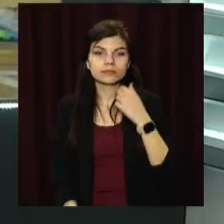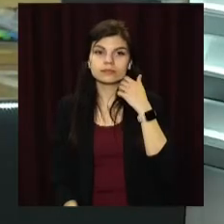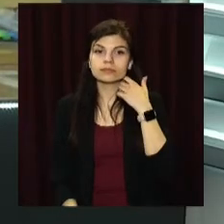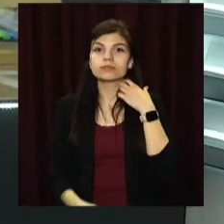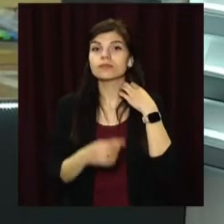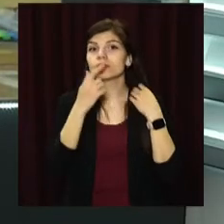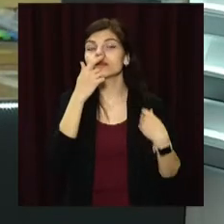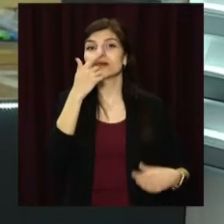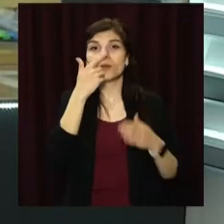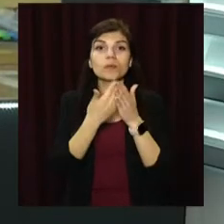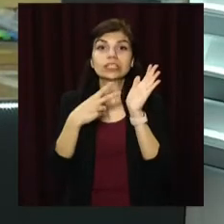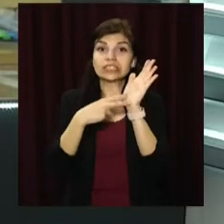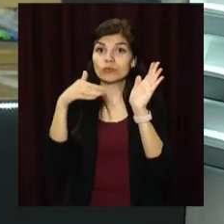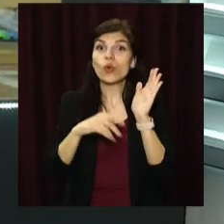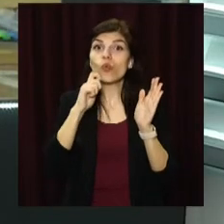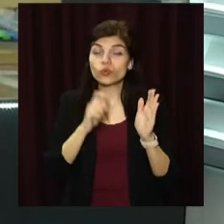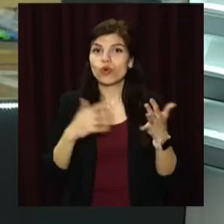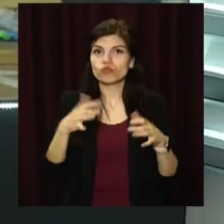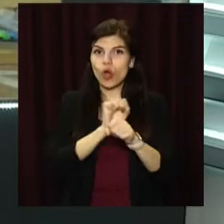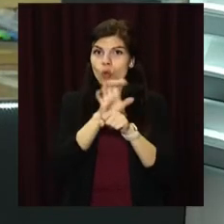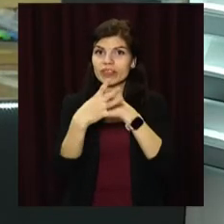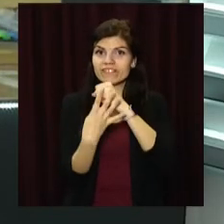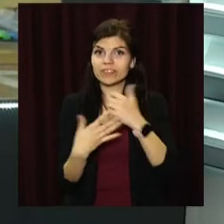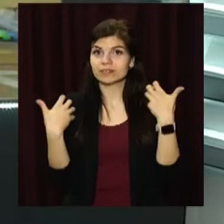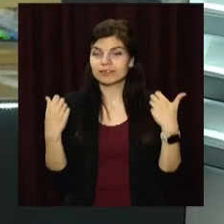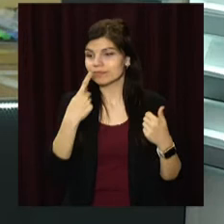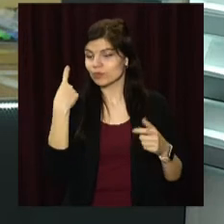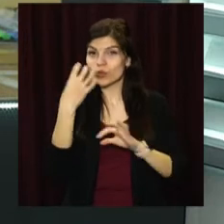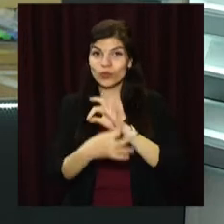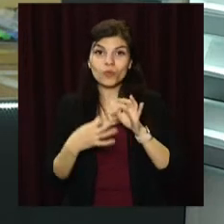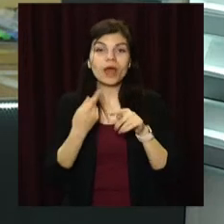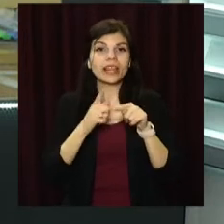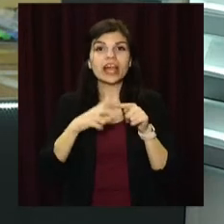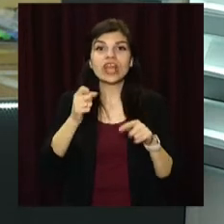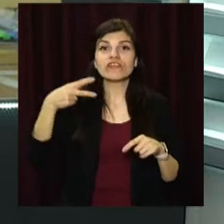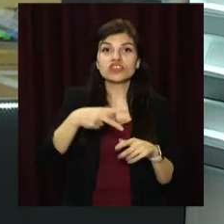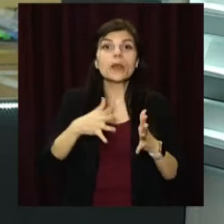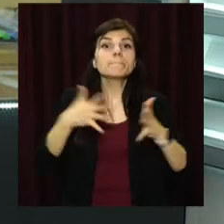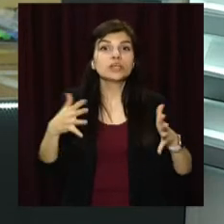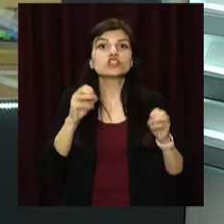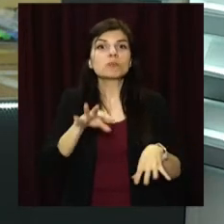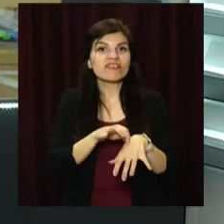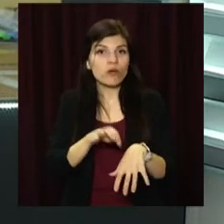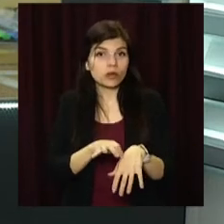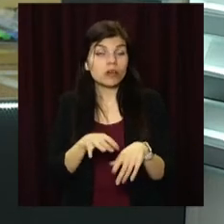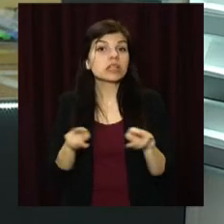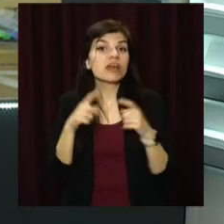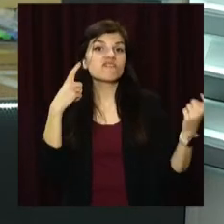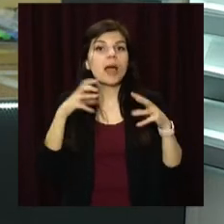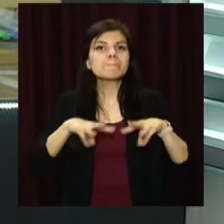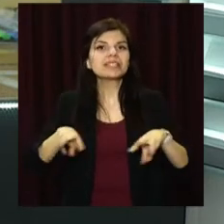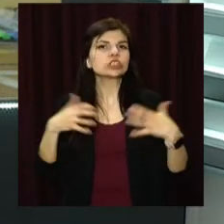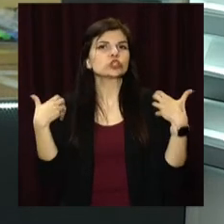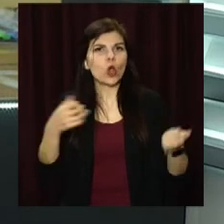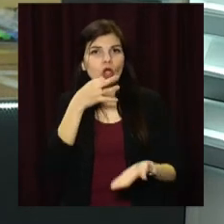Майже 7 тисяч українців подолали ковід-19 за минулу добу. Це на 2 тисячі більше, ніж захворілих. Такі дані Міністерство